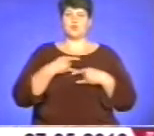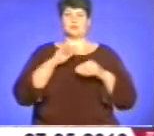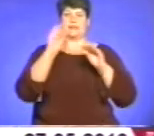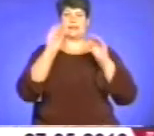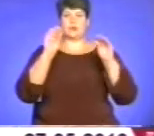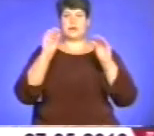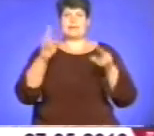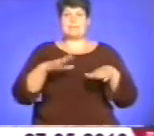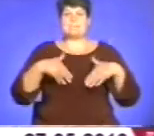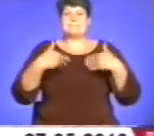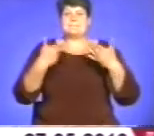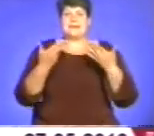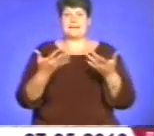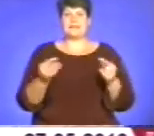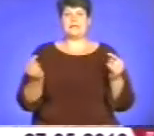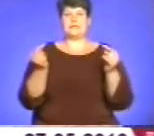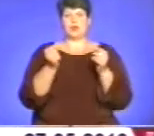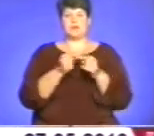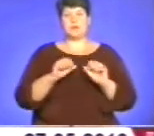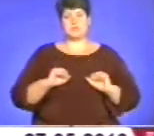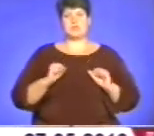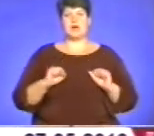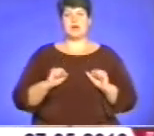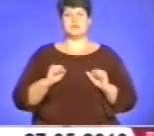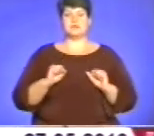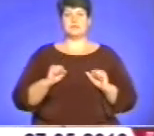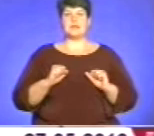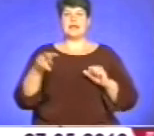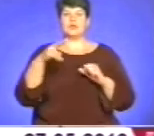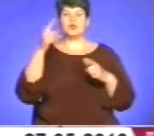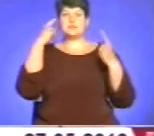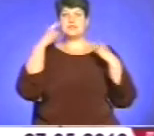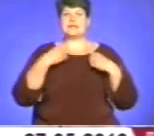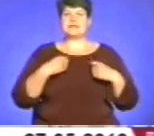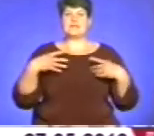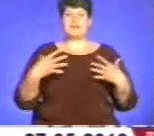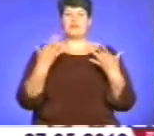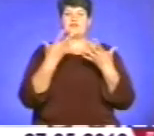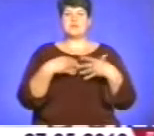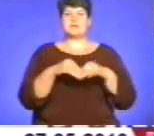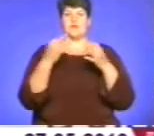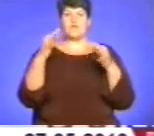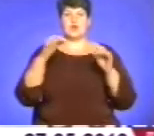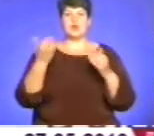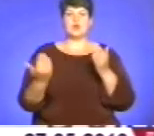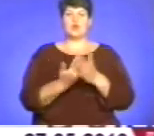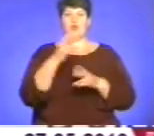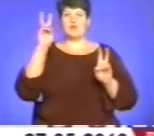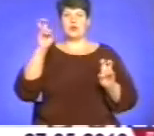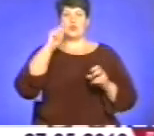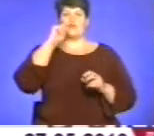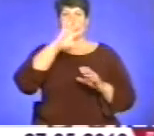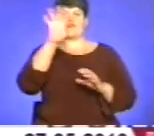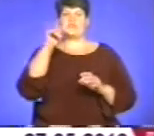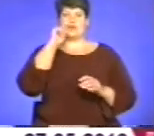передати найбільш точніше. Але ми стараємось. Літературно-мистецьке свято в сім'ї Вольній Нові всеукраїнське. Минулого року